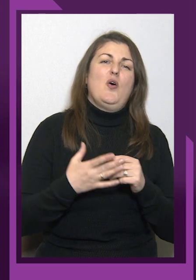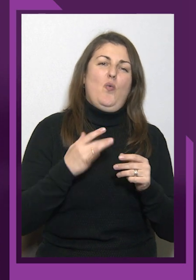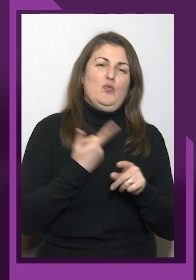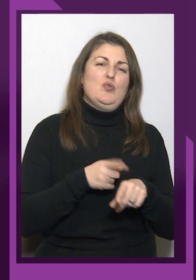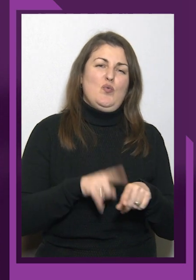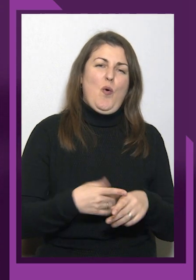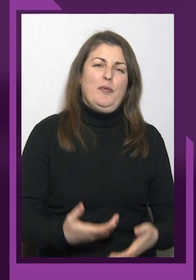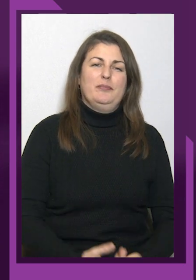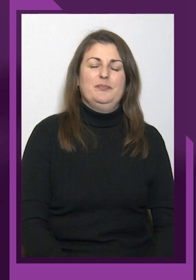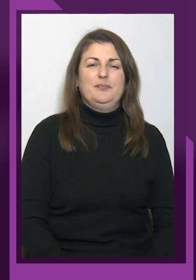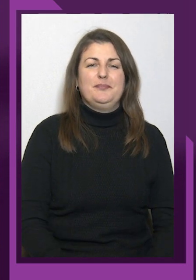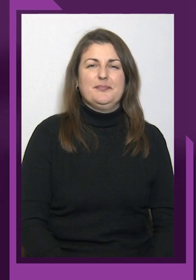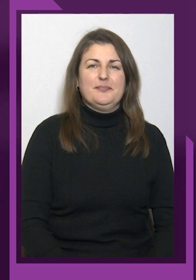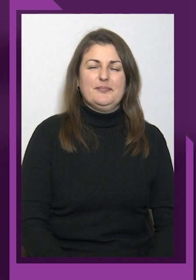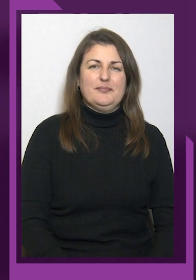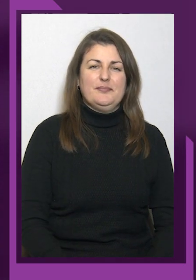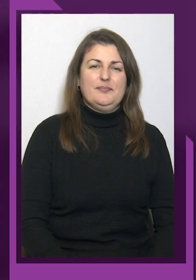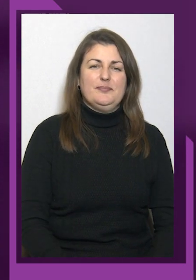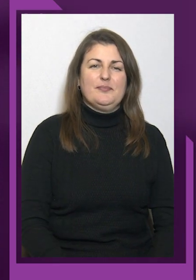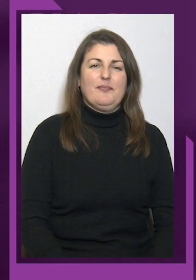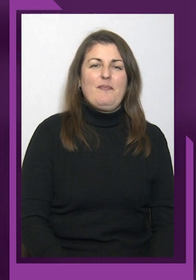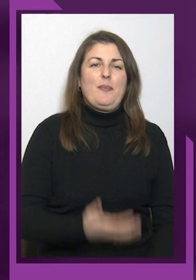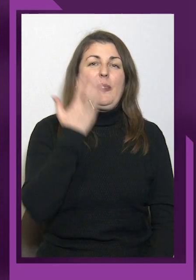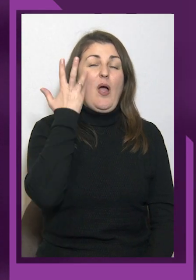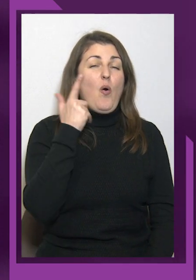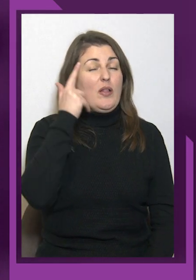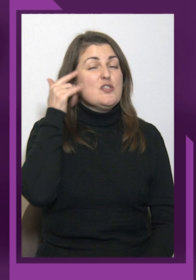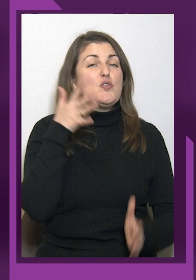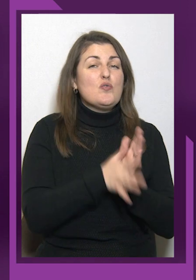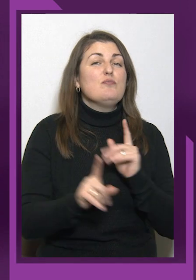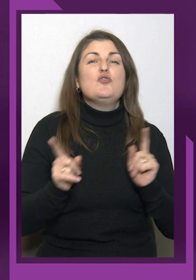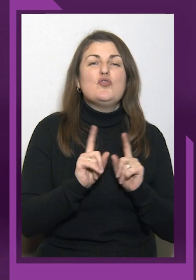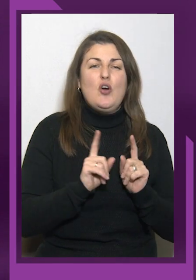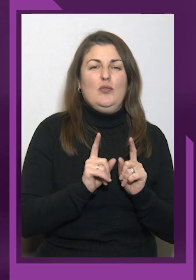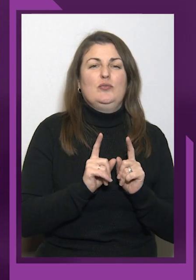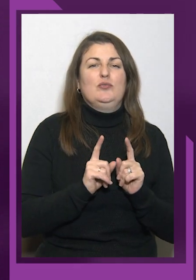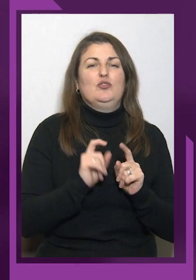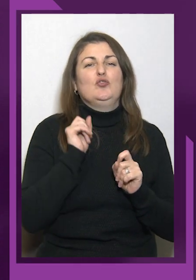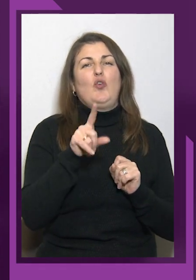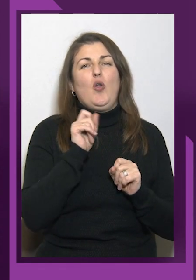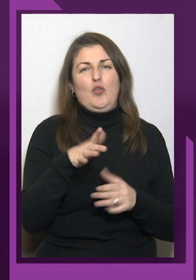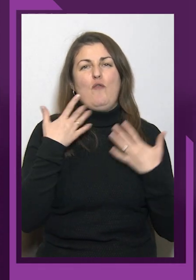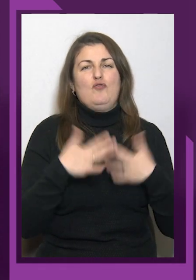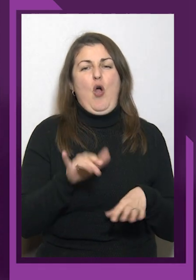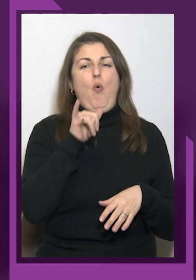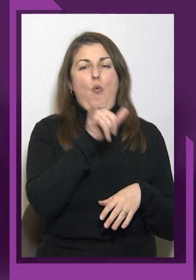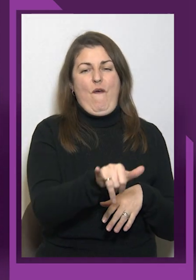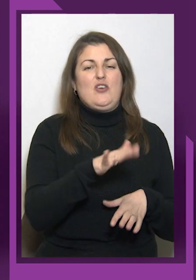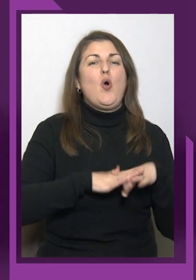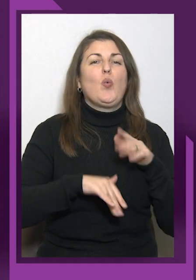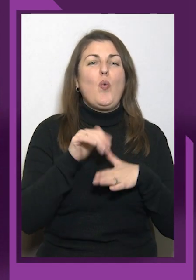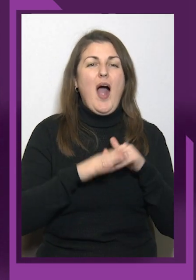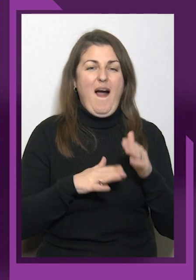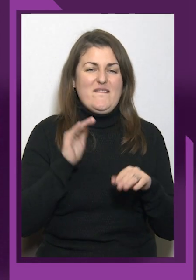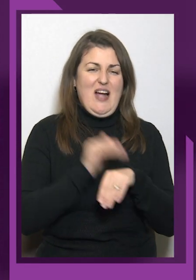Коли зрозуміли, що золото вже у ваших руках, фактично на вашій шиї, тому що навіть